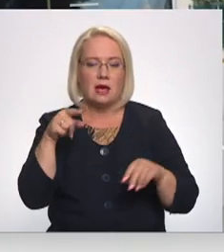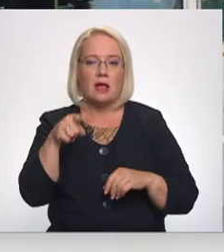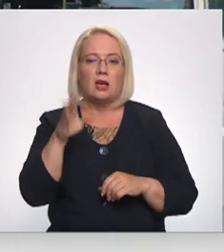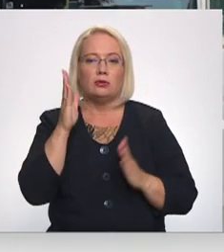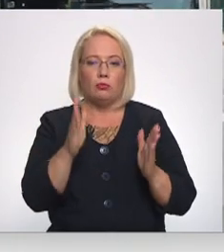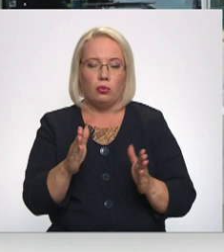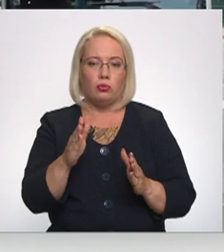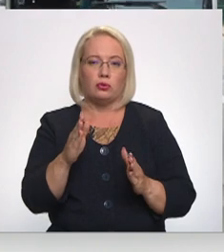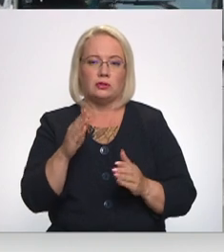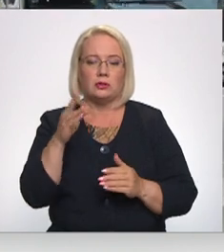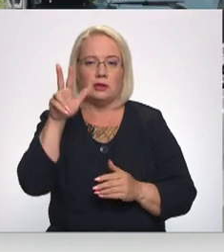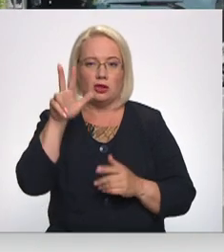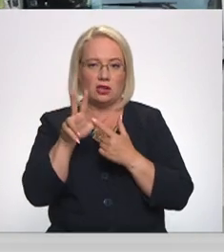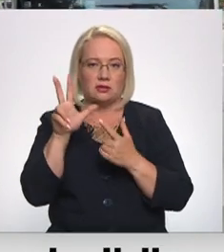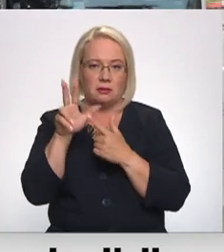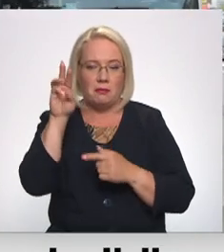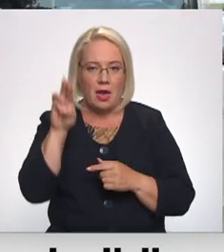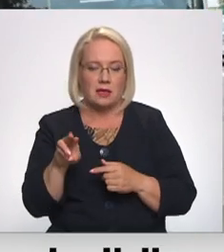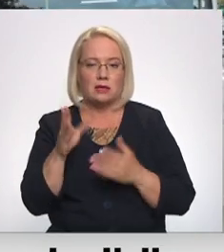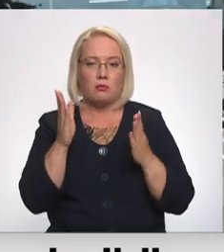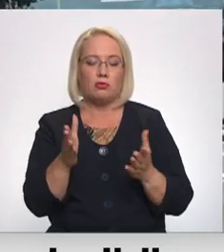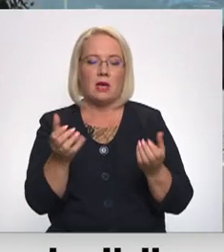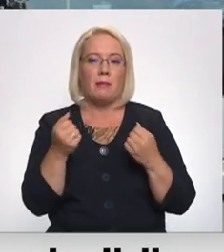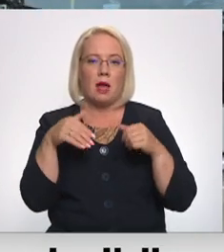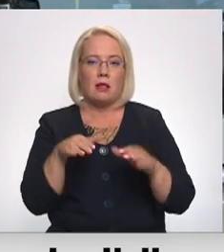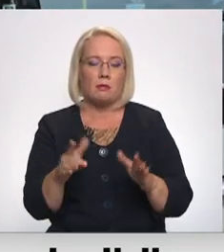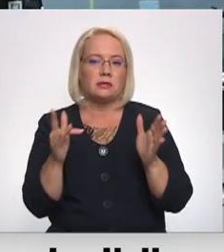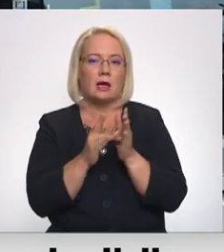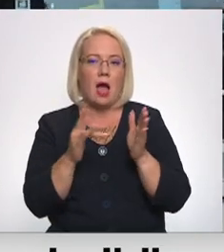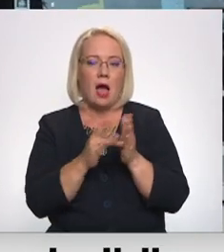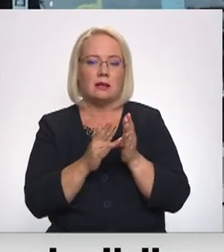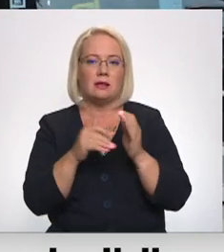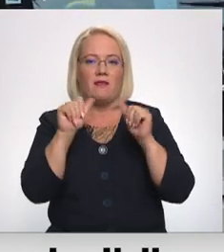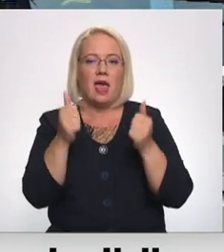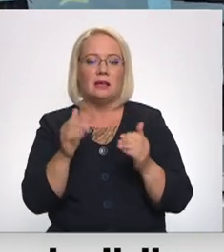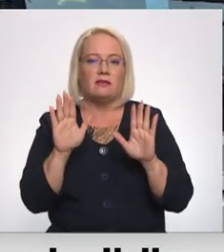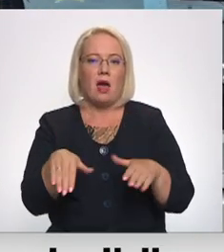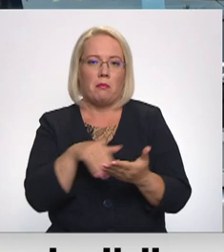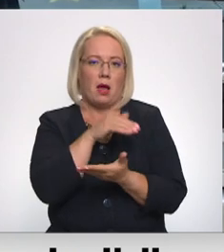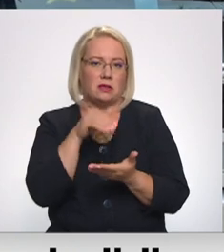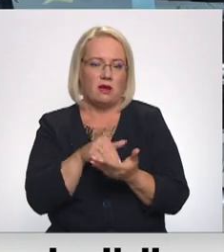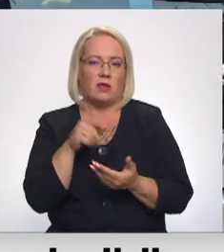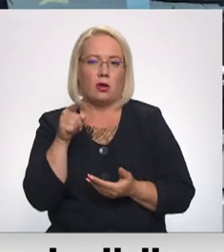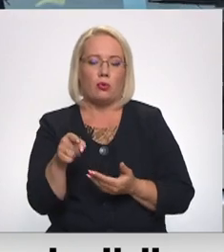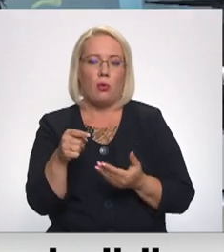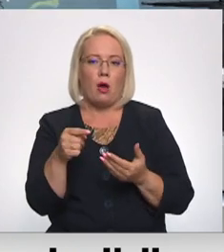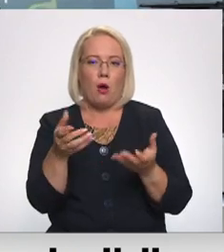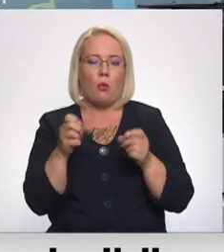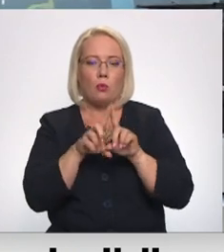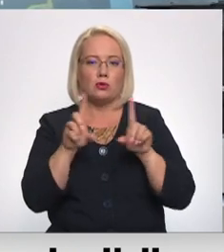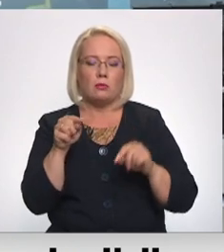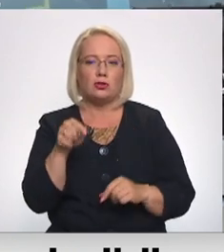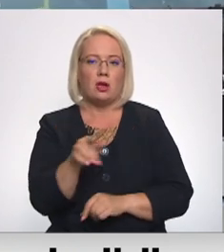kurā atcīm nedot ir jāpieņemšas. Lai mums attiecībā par to, kāds šis attiecību modelis ir pastāvēt vispār šo uzņēmumu. Šī te pakalpa